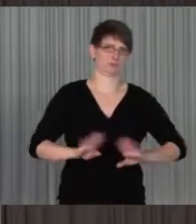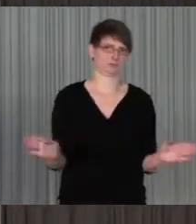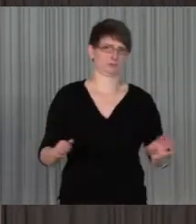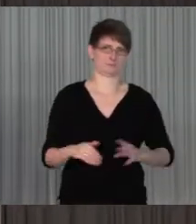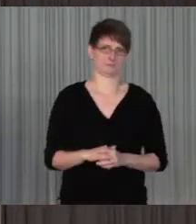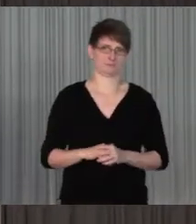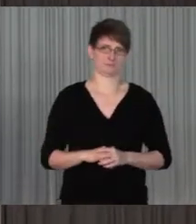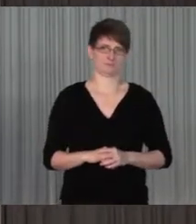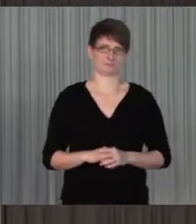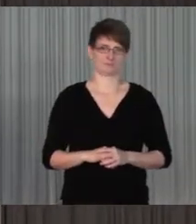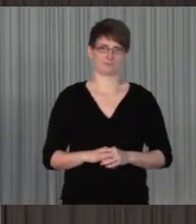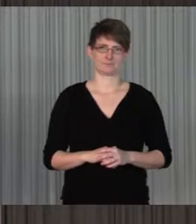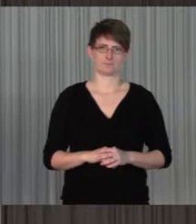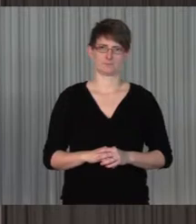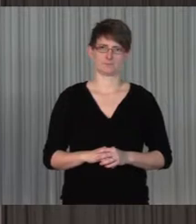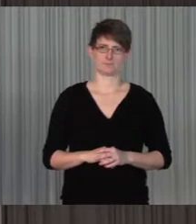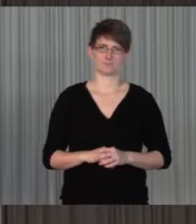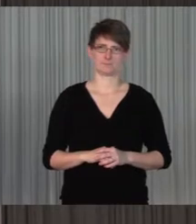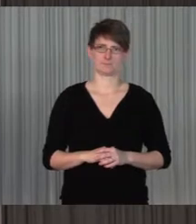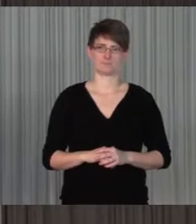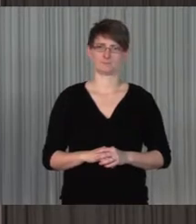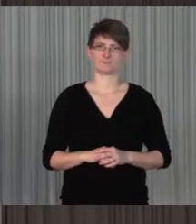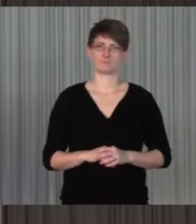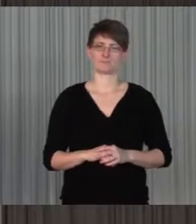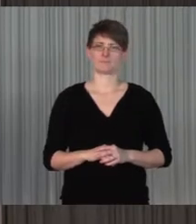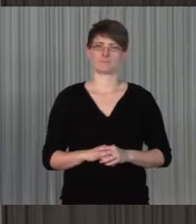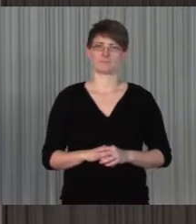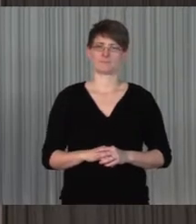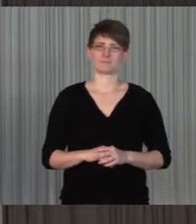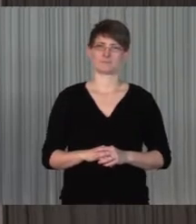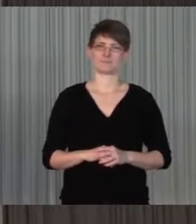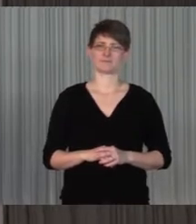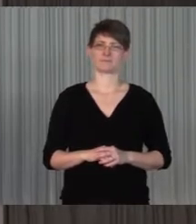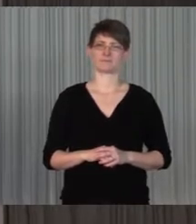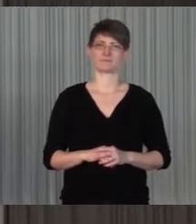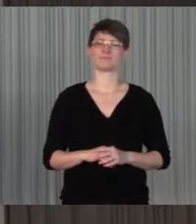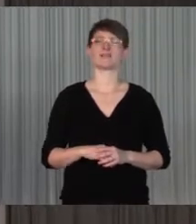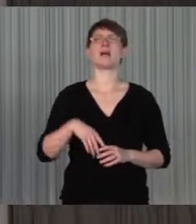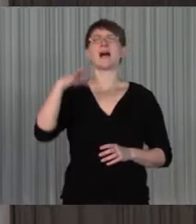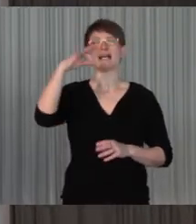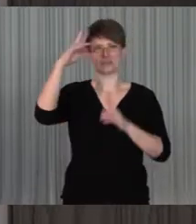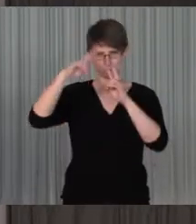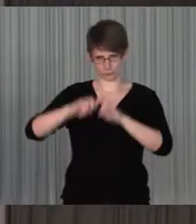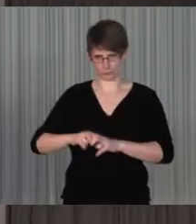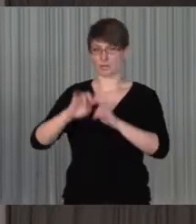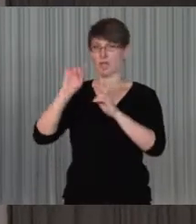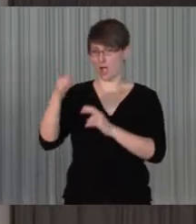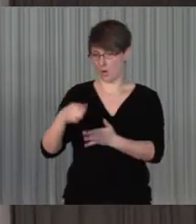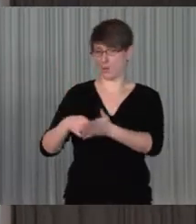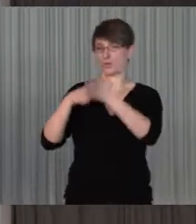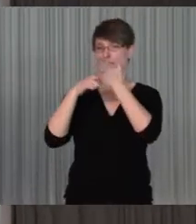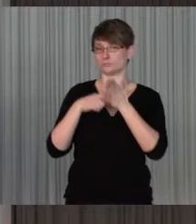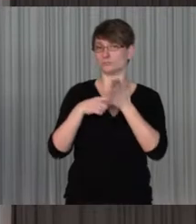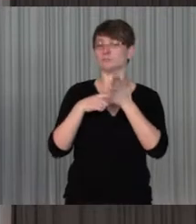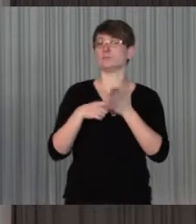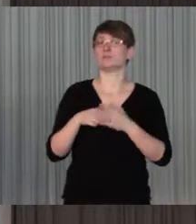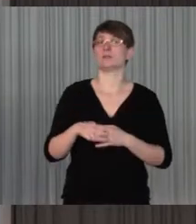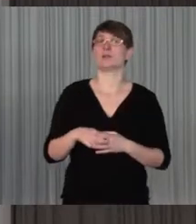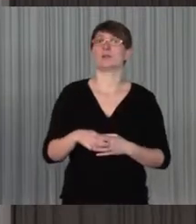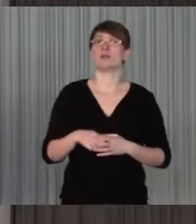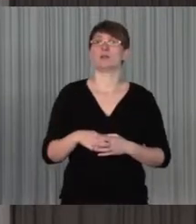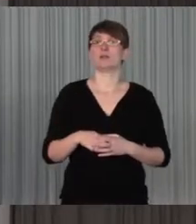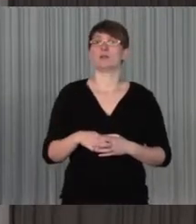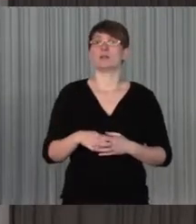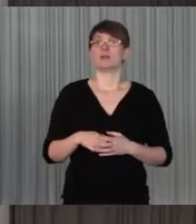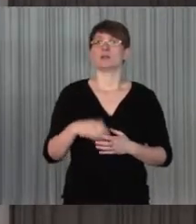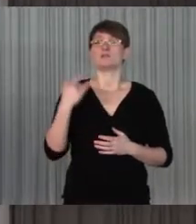nicht feminin dabei und Einzelstündungen haben auch gezeigt, sozusagen, dass die